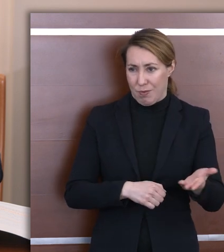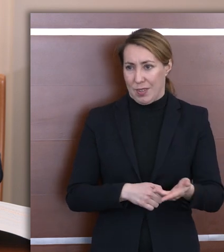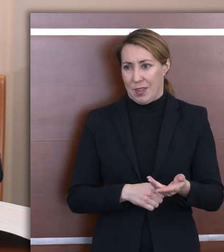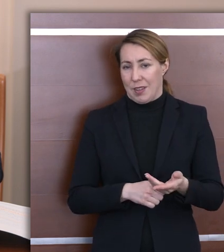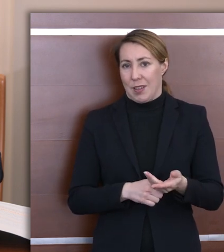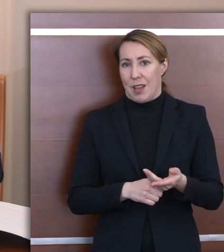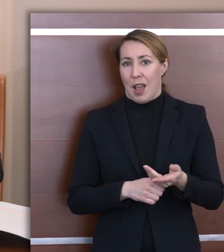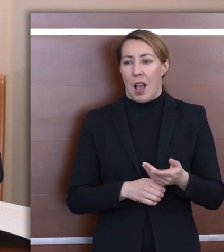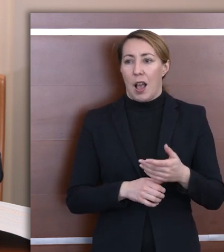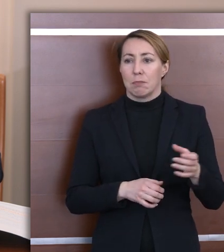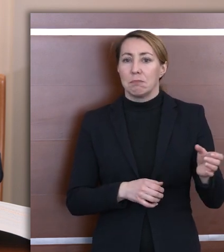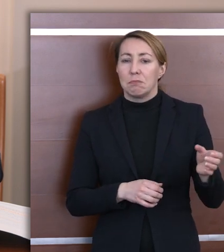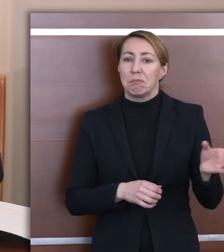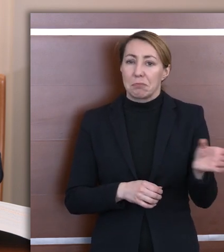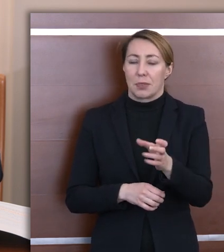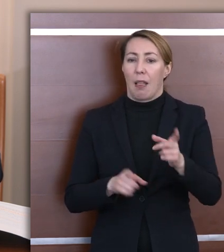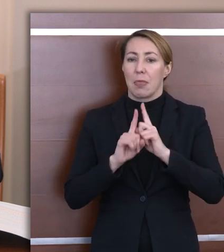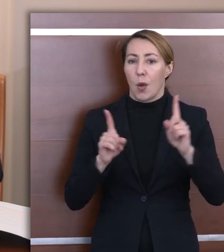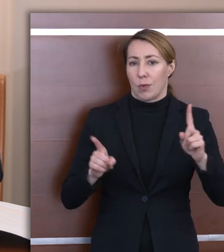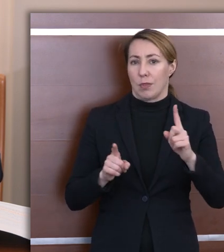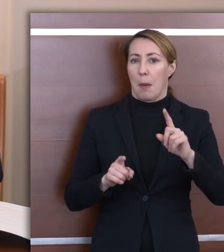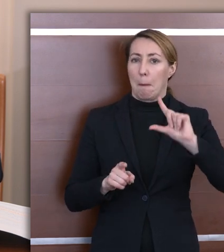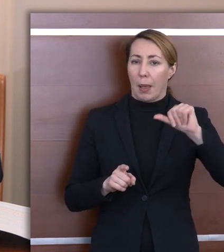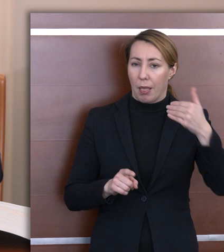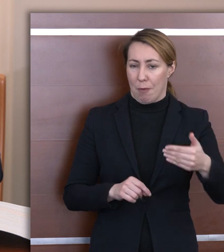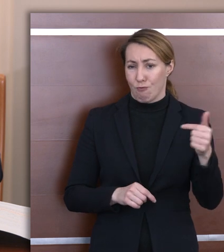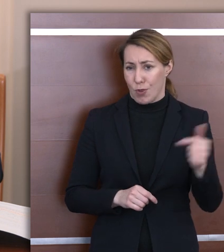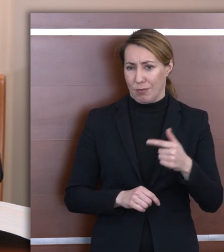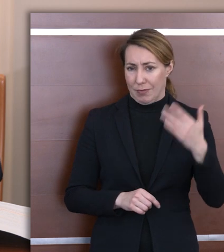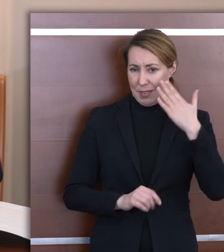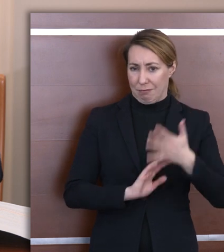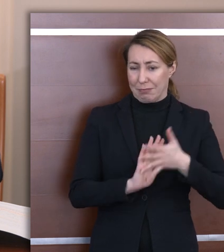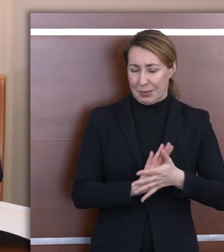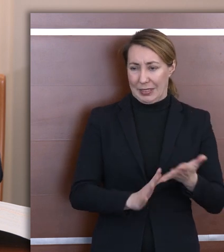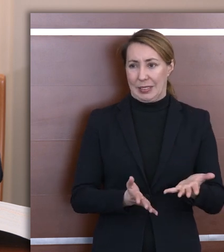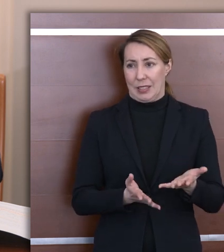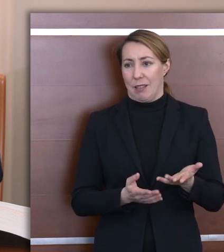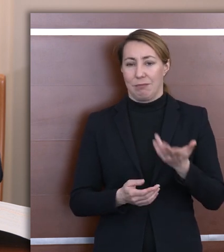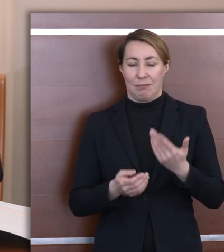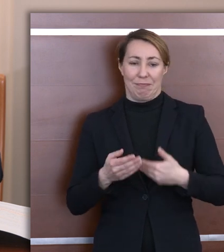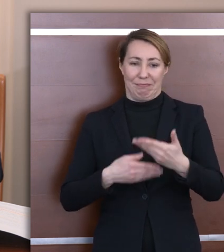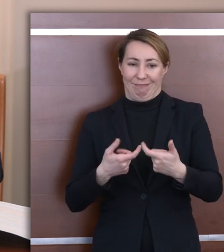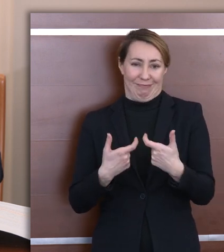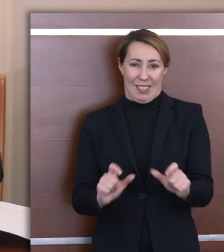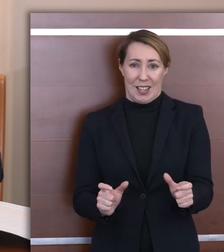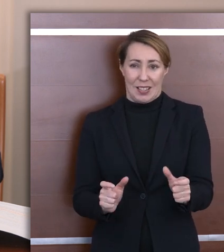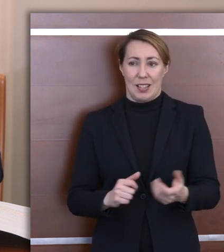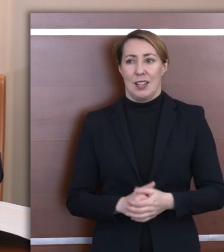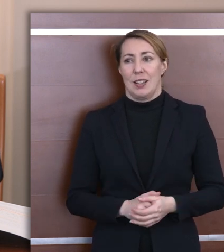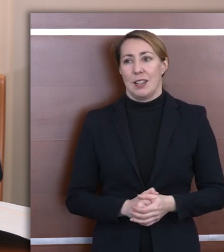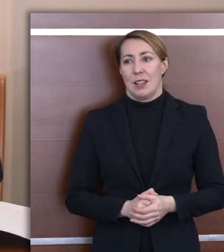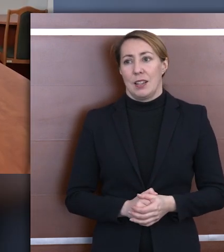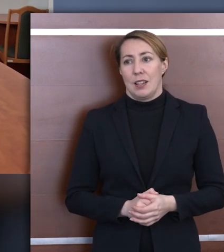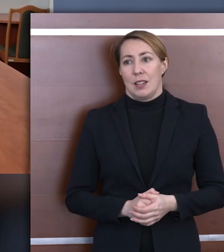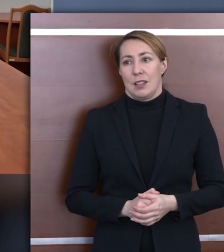nauczyciela znającego polski język migowy. To nie przyniosło oczekiwanych rezultatów. Ja chyba